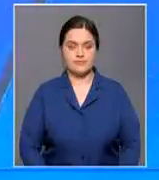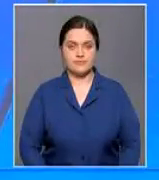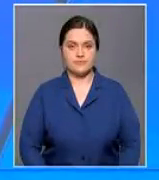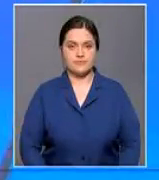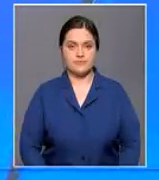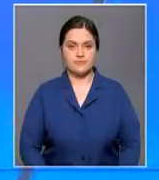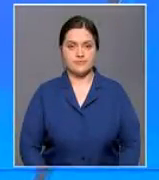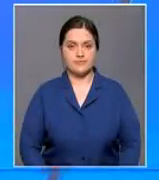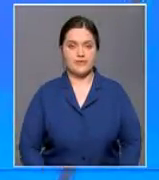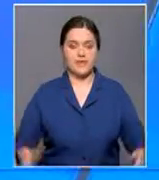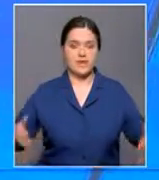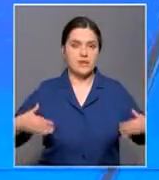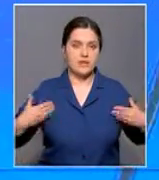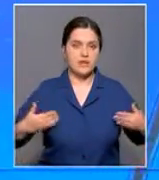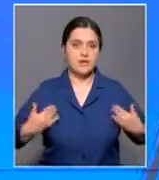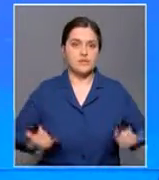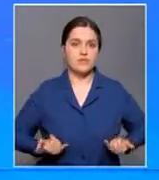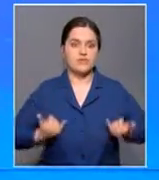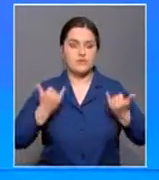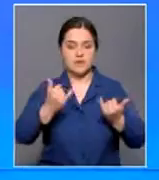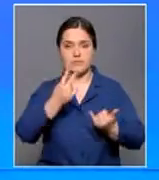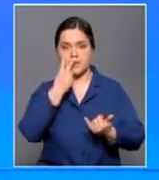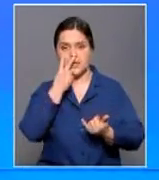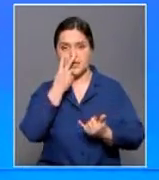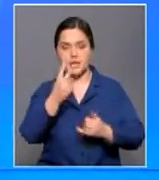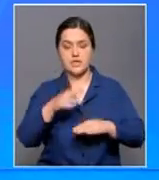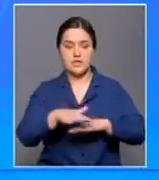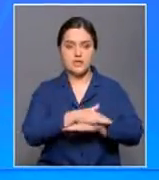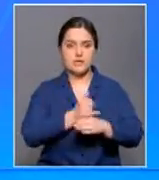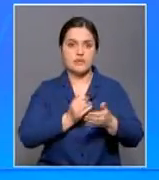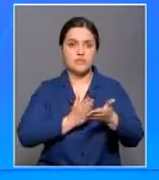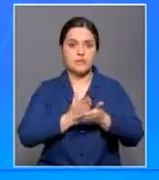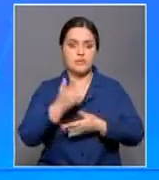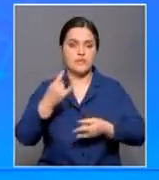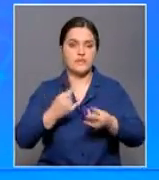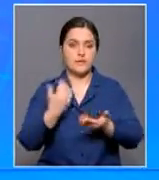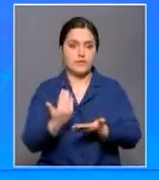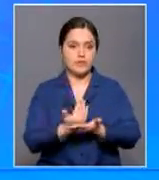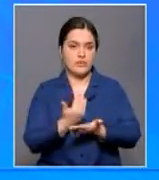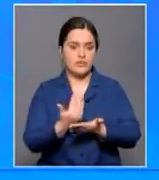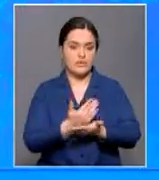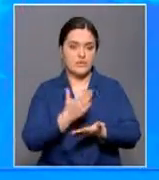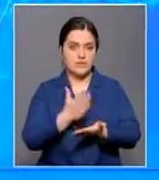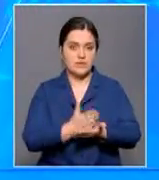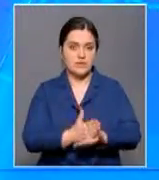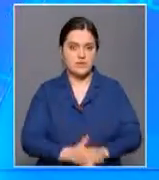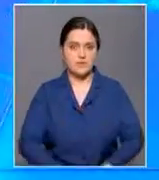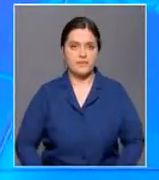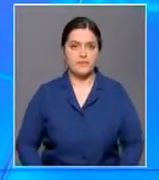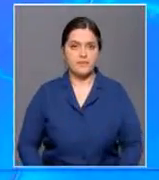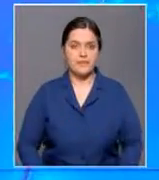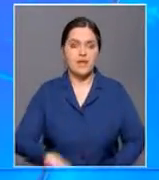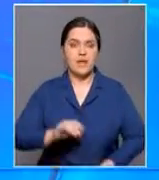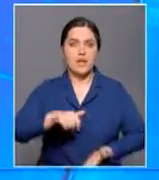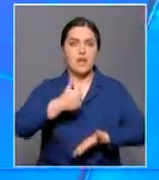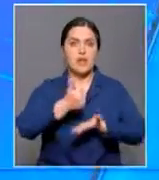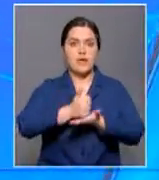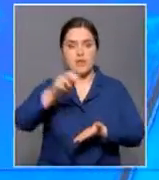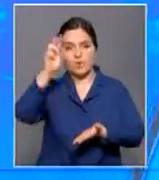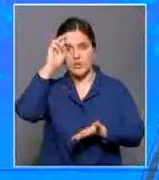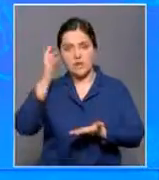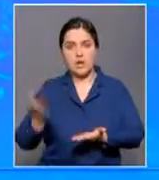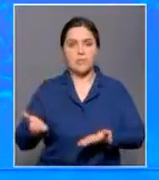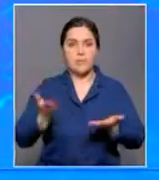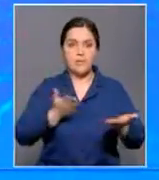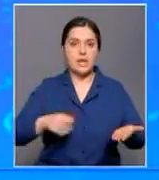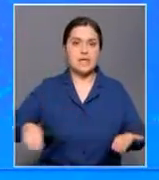Встреча с половиной шестого. Добрый вечер. С новостями Эльвира Найманбаева и Виктория Антонишина. Глава государства принял